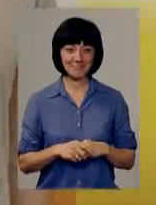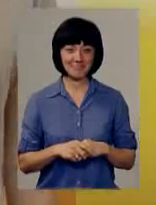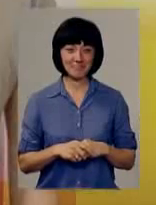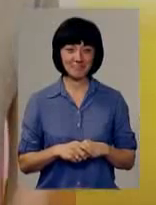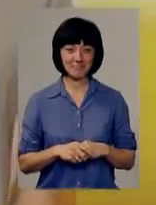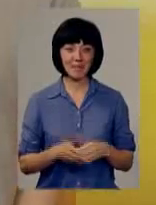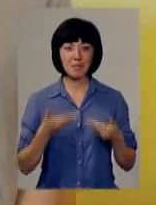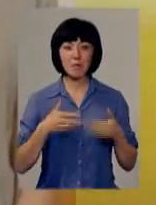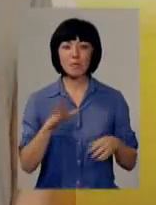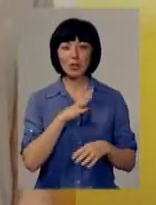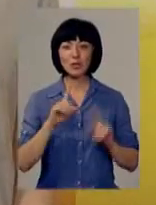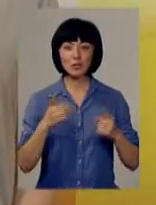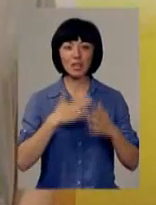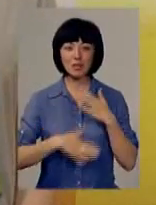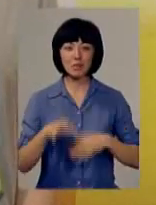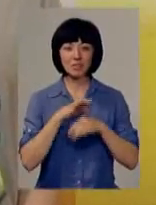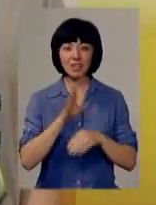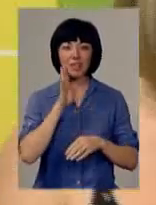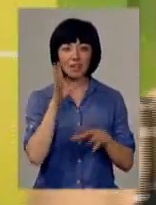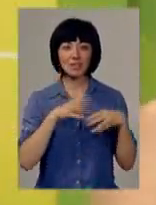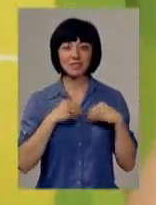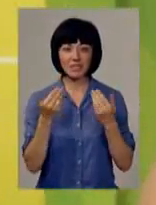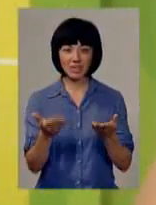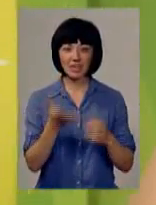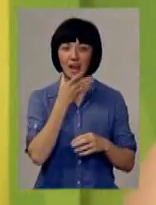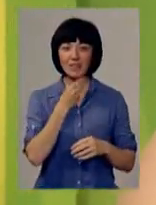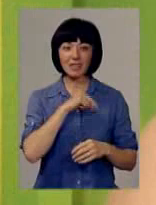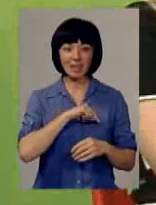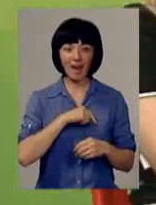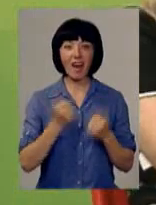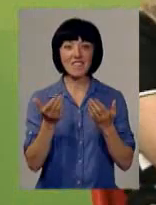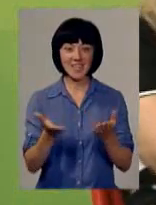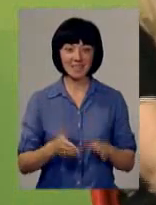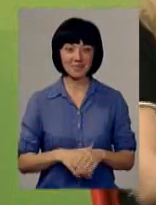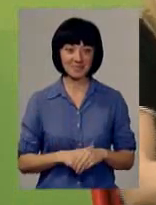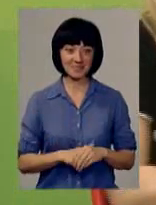Ми були дуже раді провести цей ранок з вами. Ми в гарному настрої, а ви?